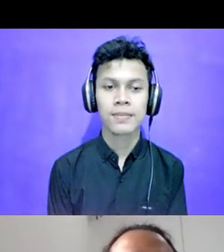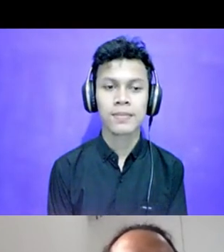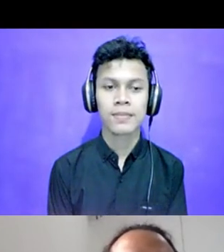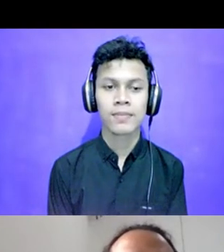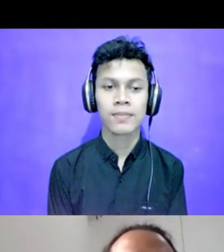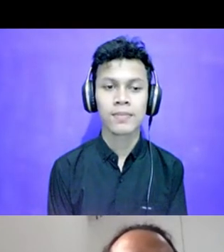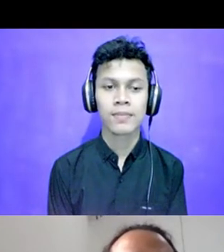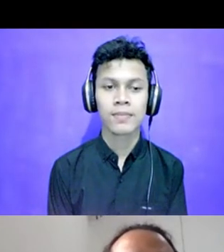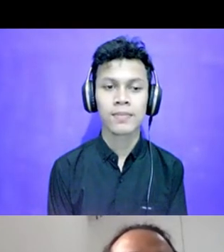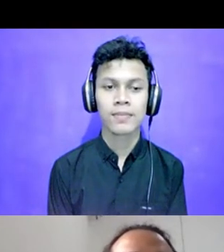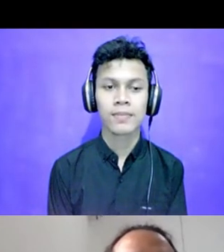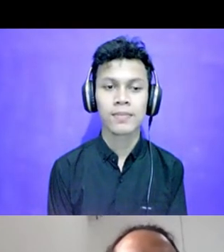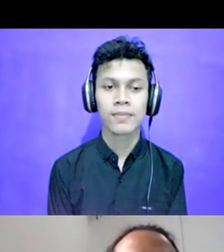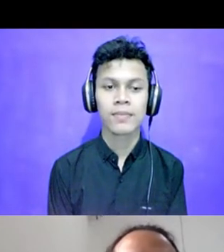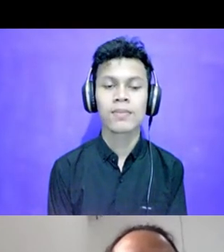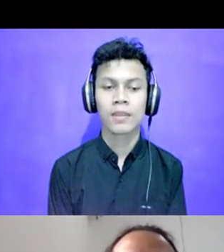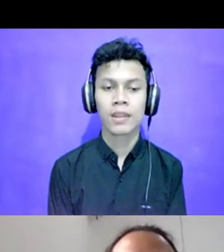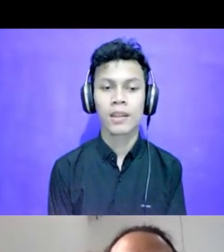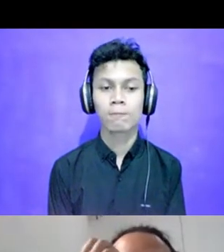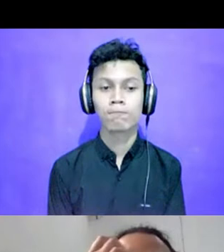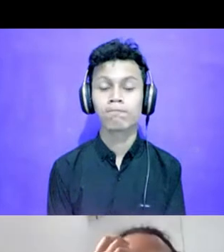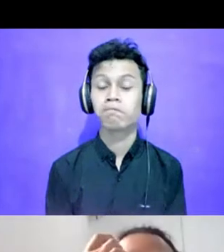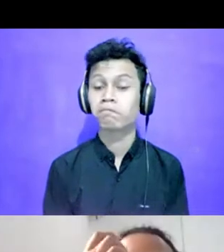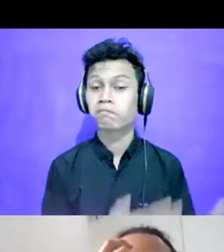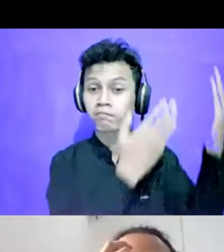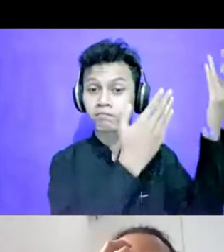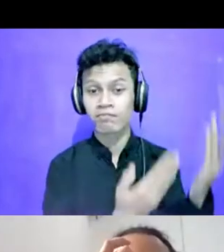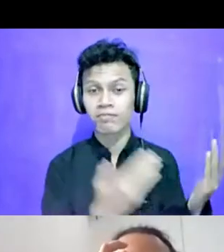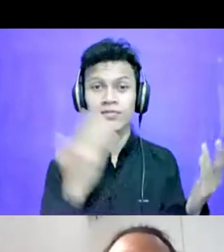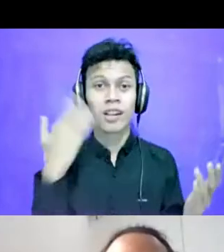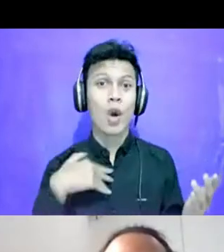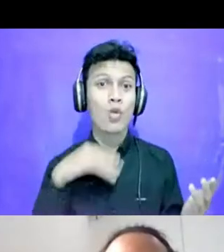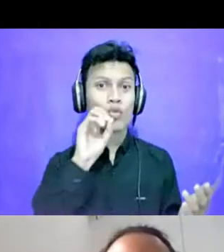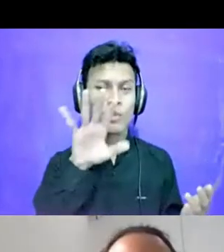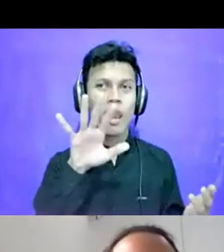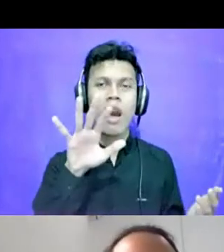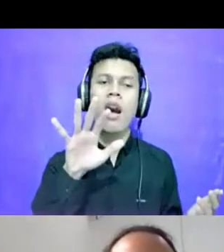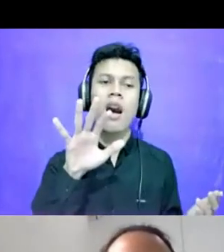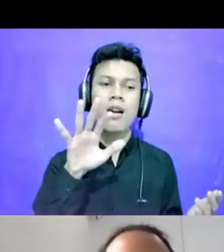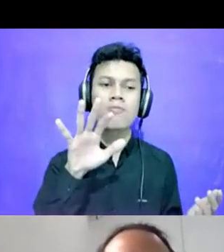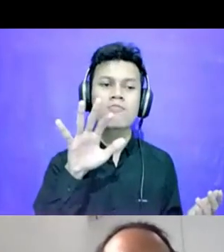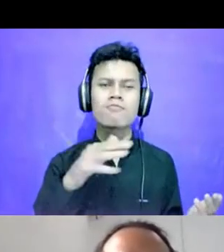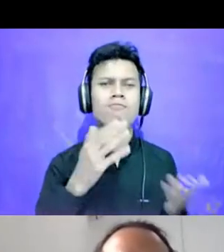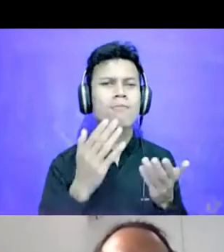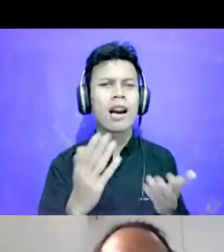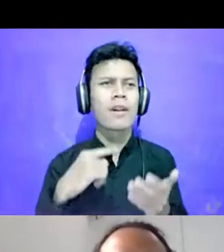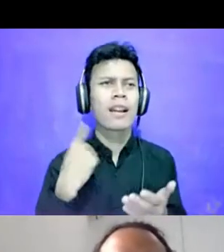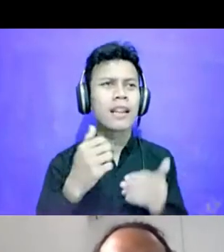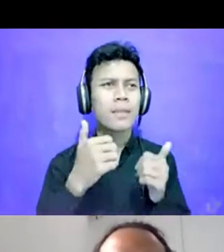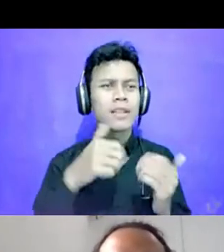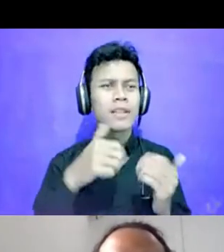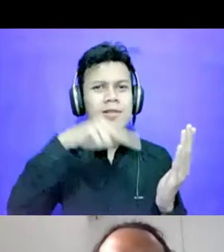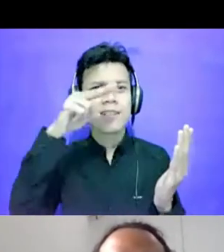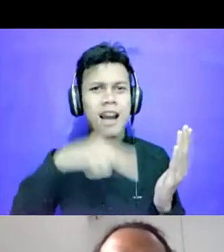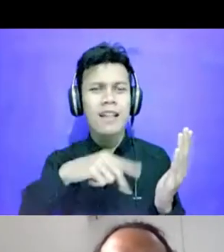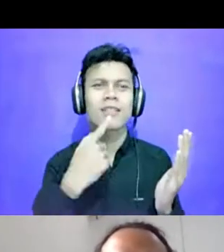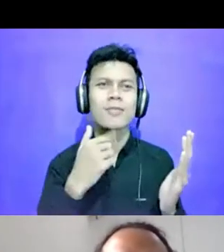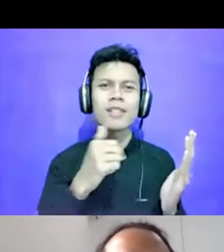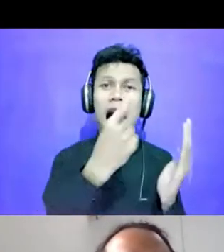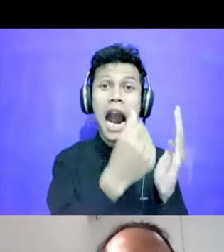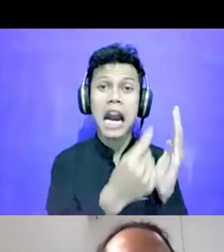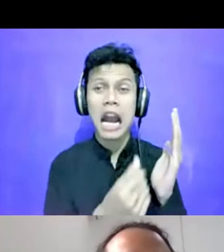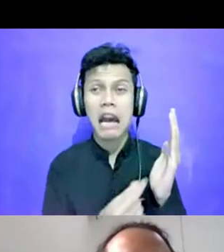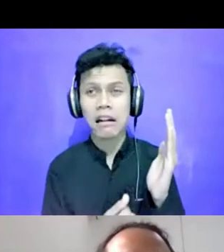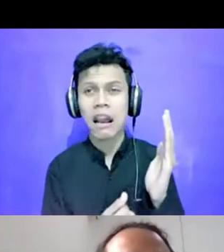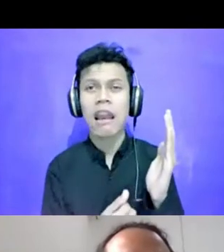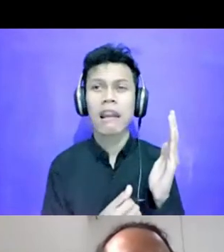Ini Tadi Yang Aku Bilang Bagaimana Kita Kita Bisa Melihat Anggaran Anggaran Yang